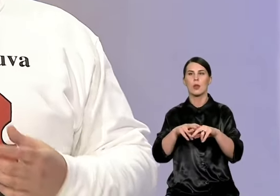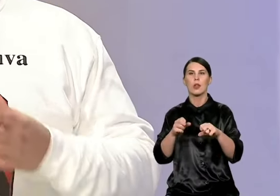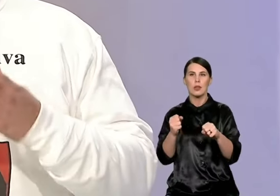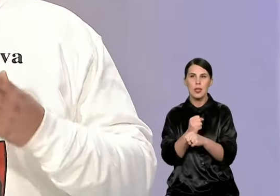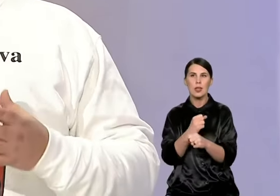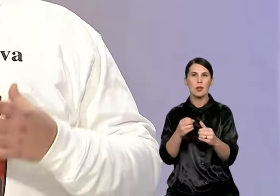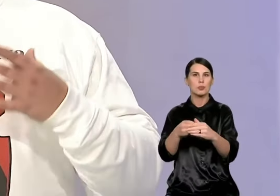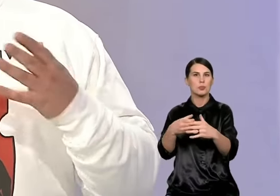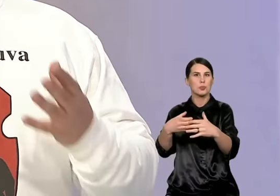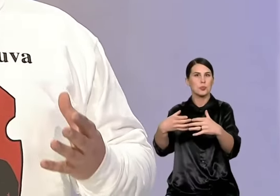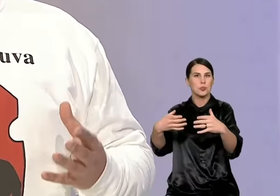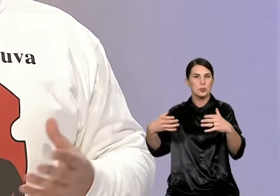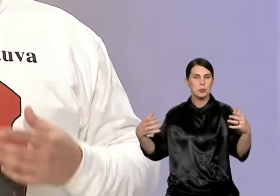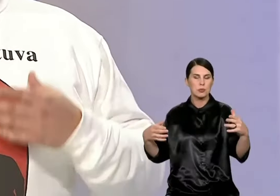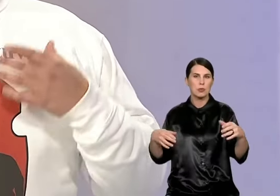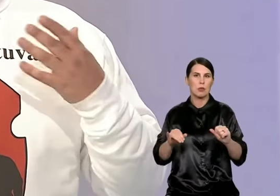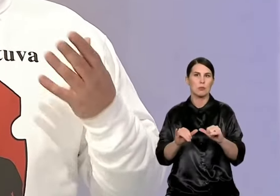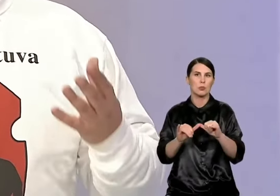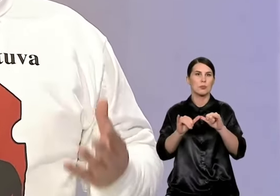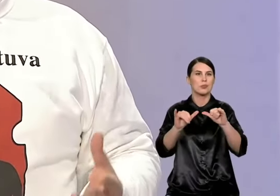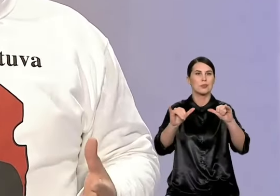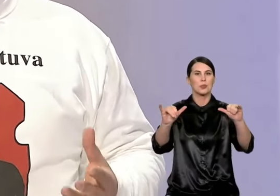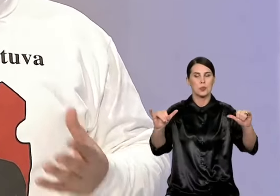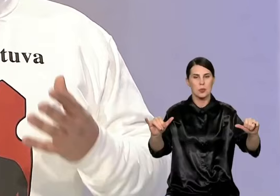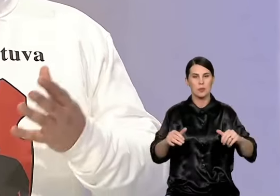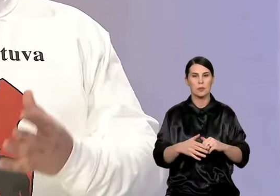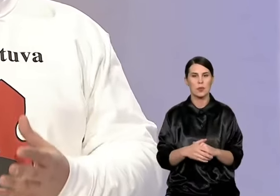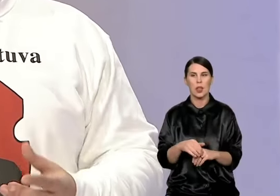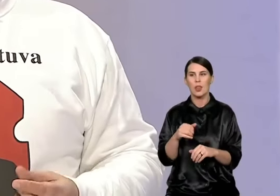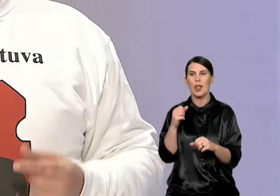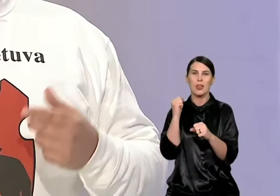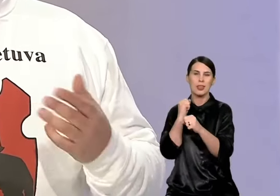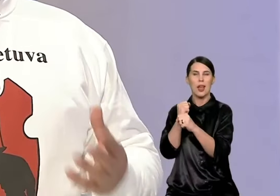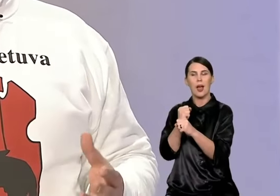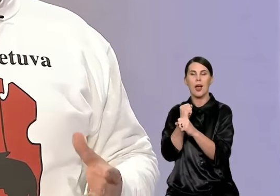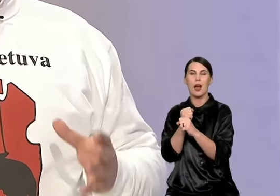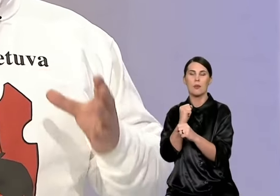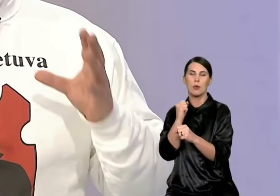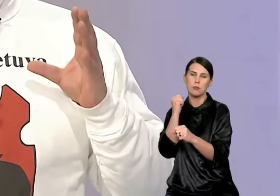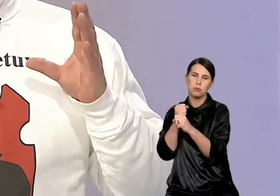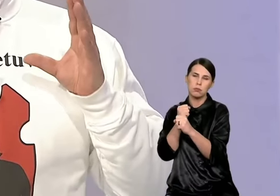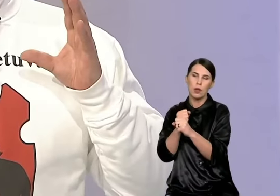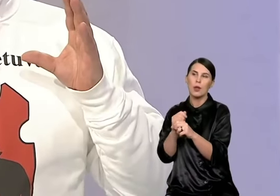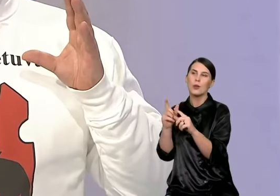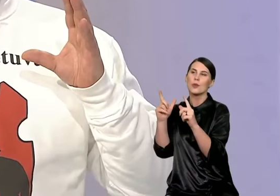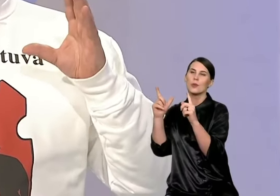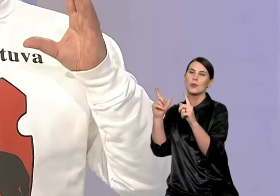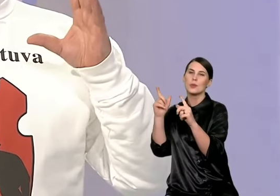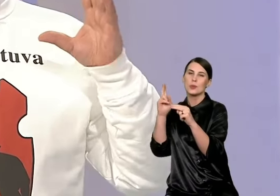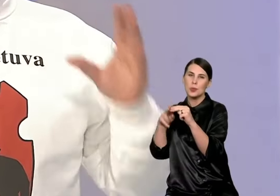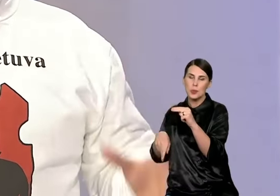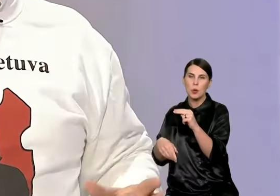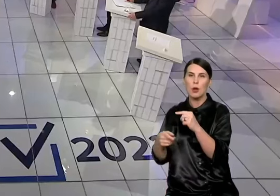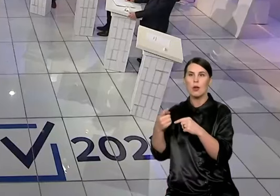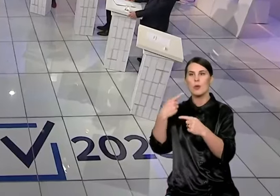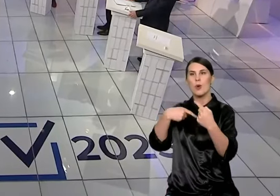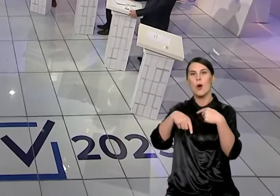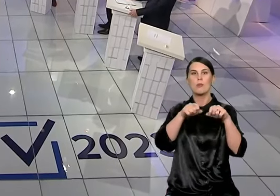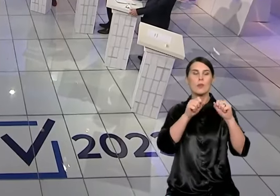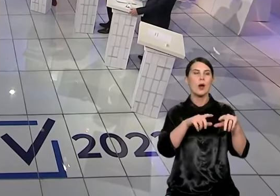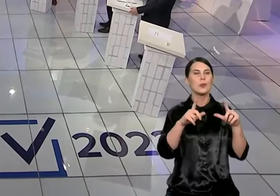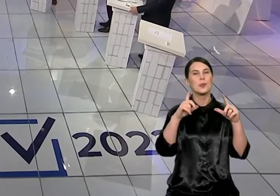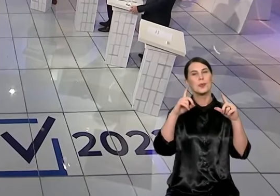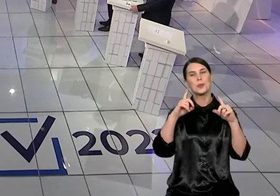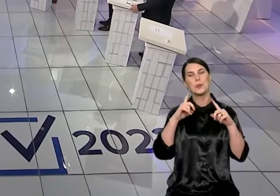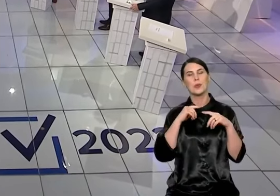turėtų būti prioritetas, kur vilniečiai ateitų po darbo dienos, atsipūstų ar pasivaikštytių. O jei miestą paversime betonų